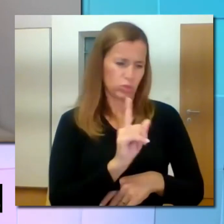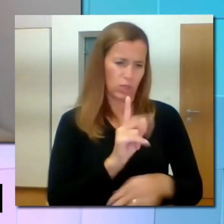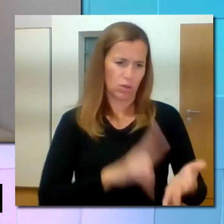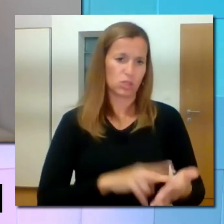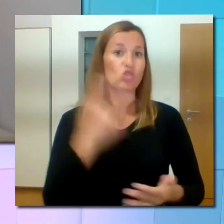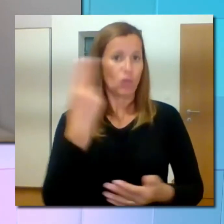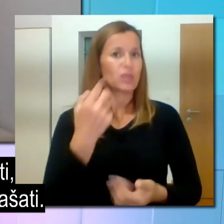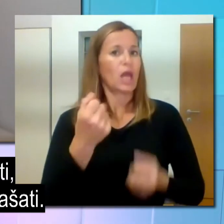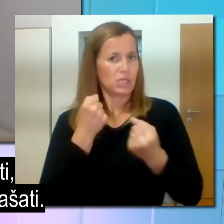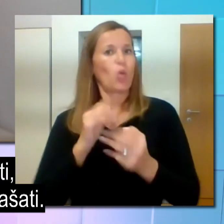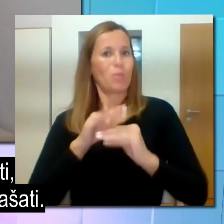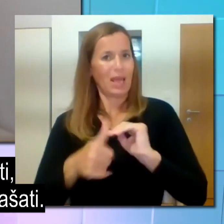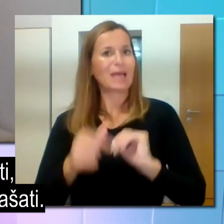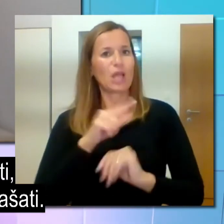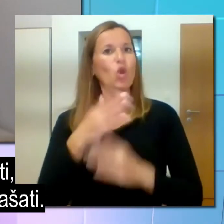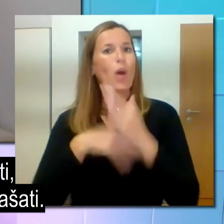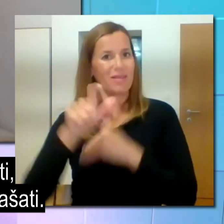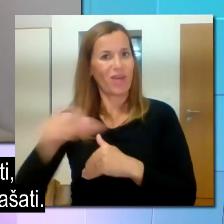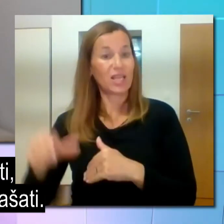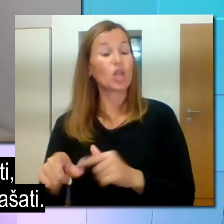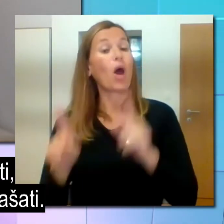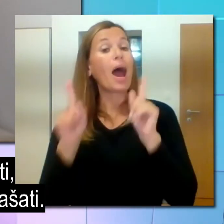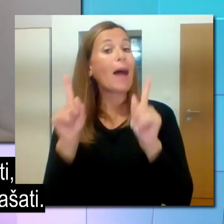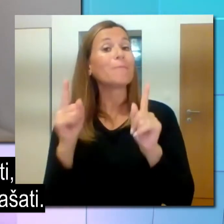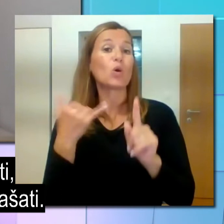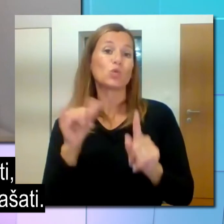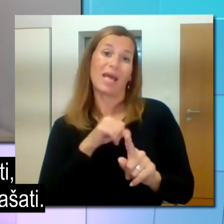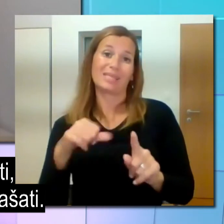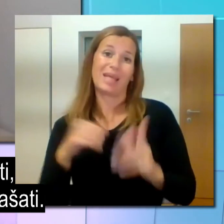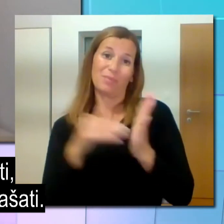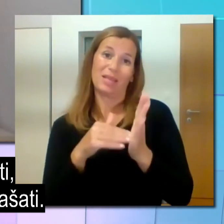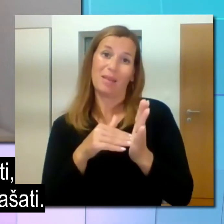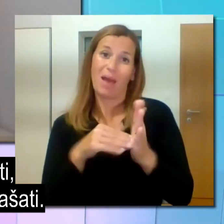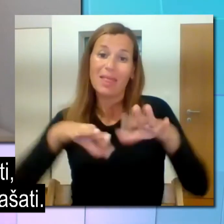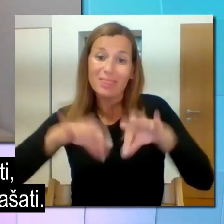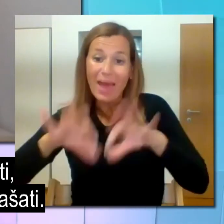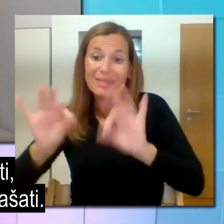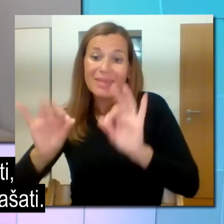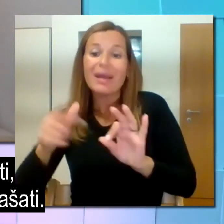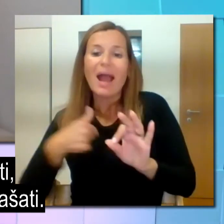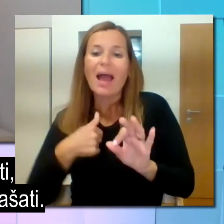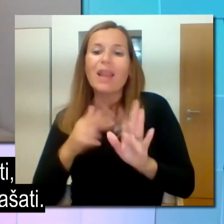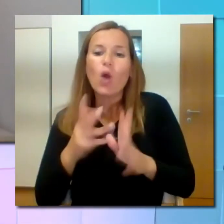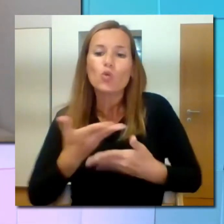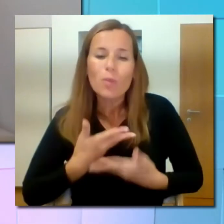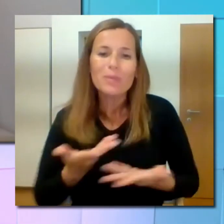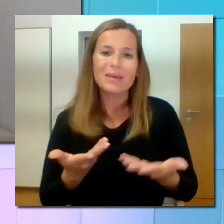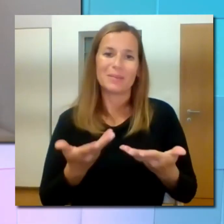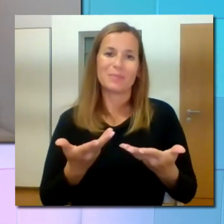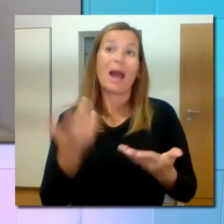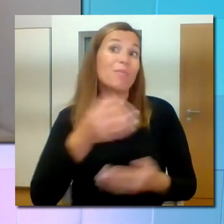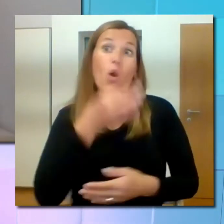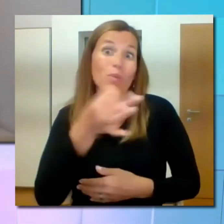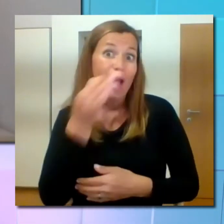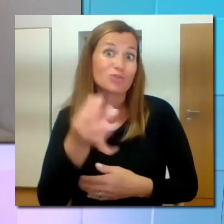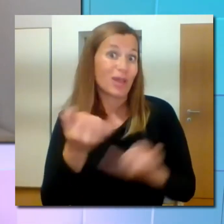do invalidov. Moramo pa res si prebrati, kaj se nam ponuja ali pa poprašati. Dones smo zvedali že